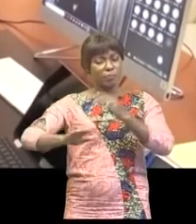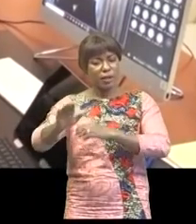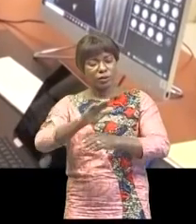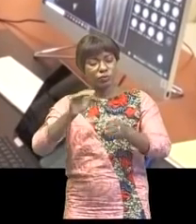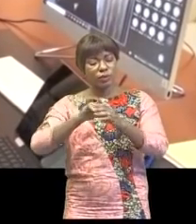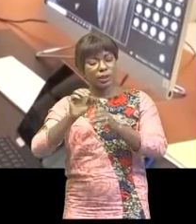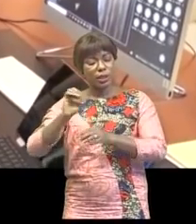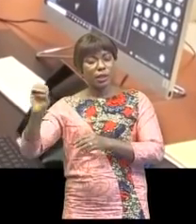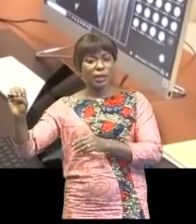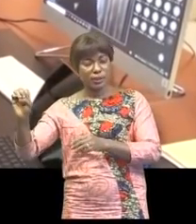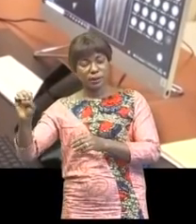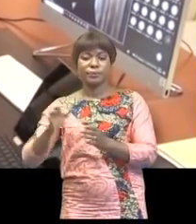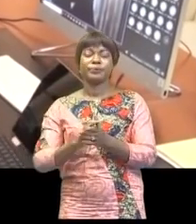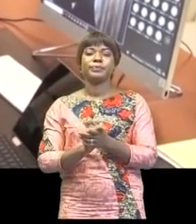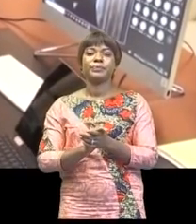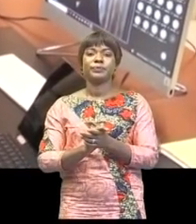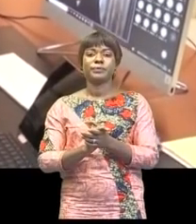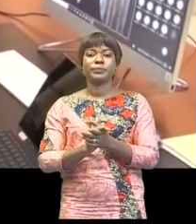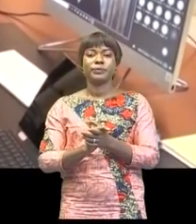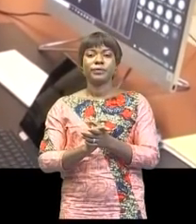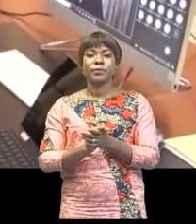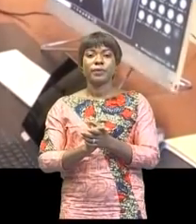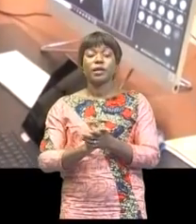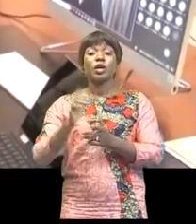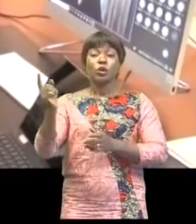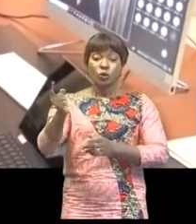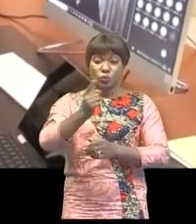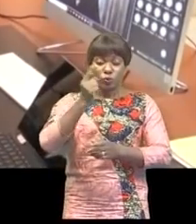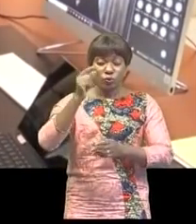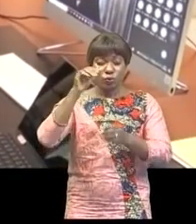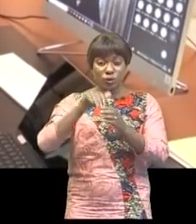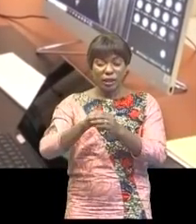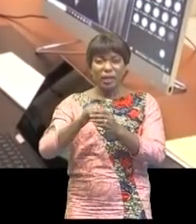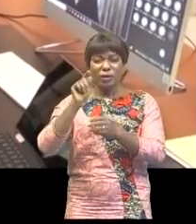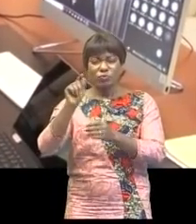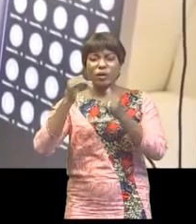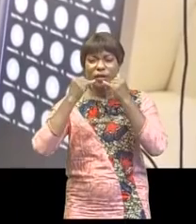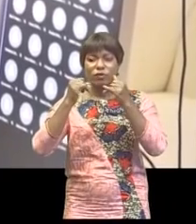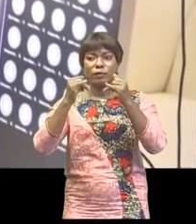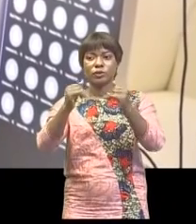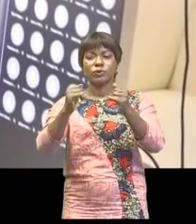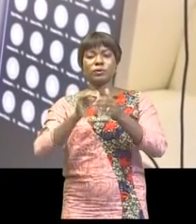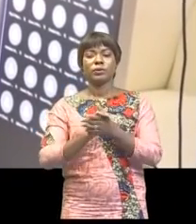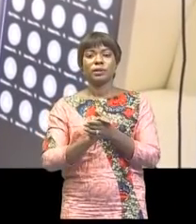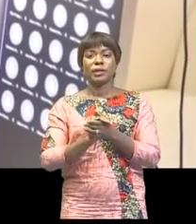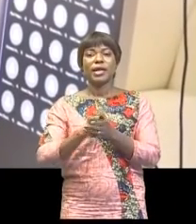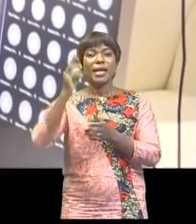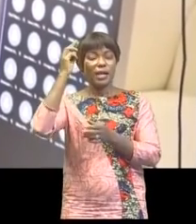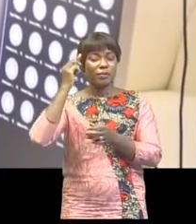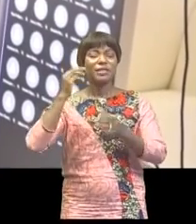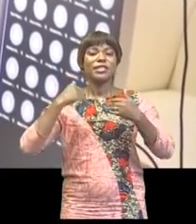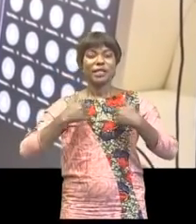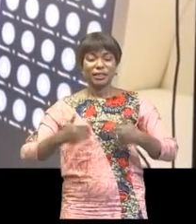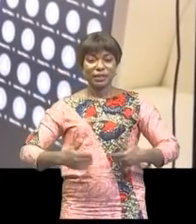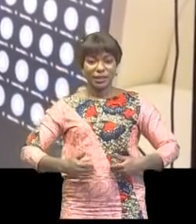dans cette partie du pays. Toujours sur ces chapitres de points d'information, le ministre de la